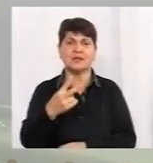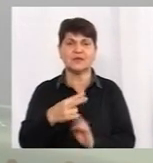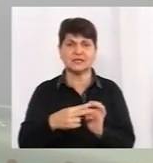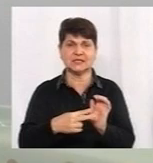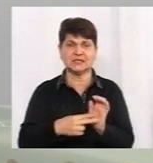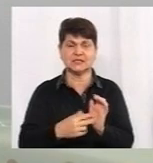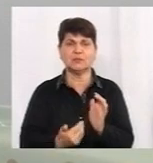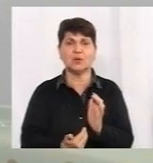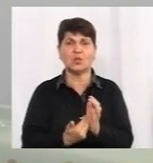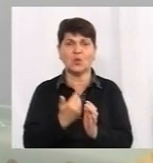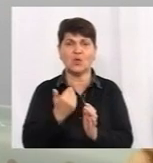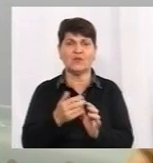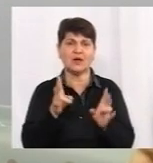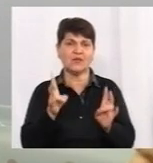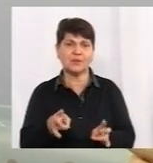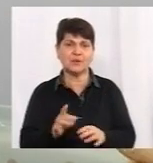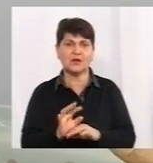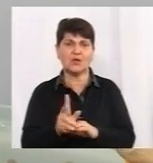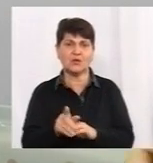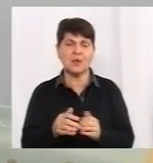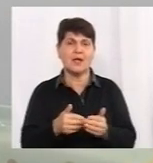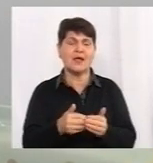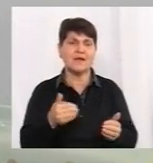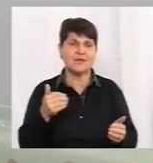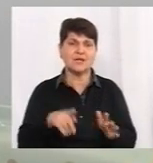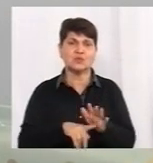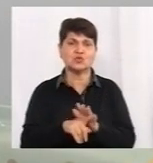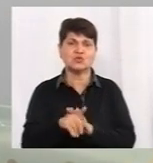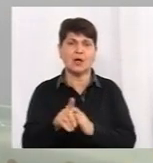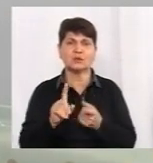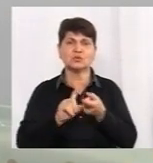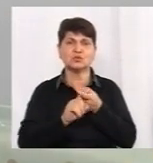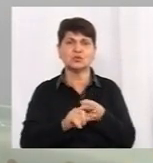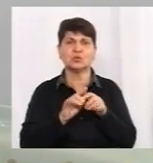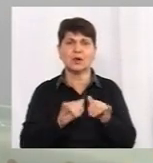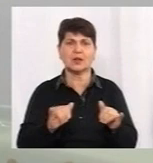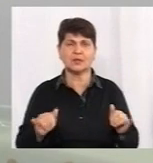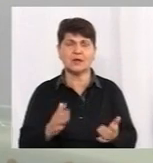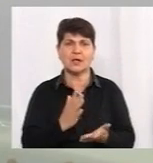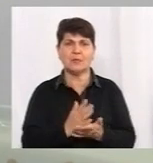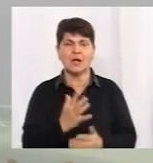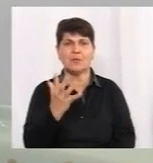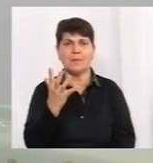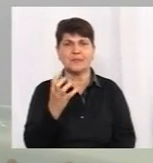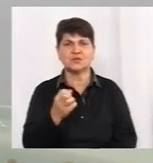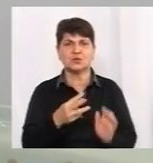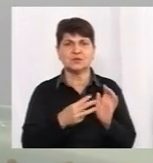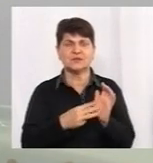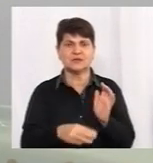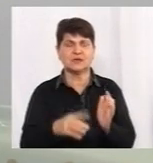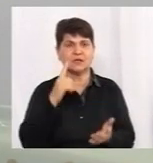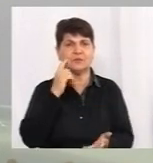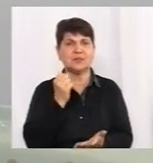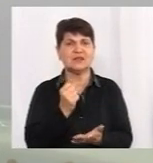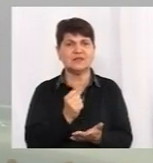коронавірусу. Загалом від початку епідемії маємо 580 підтверджених діагнозів,